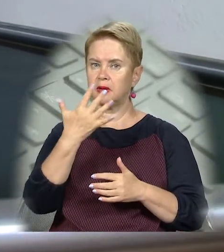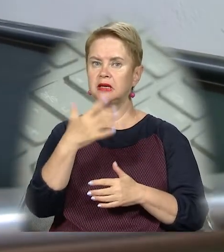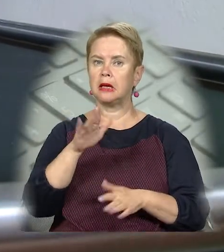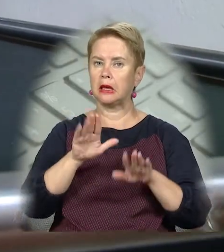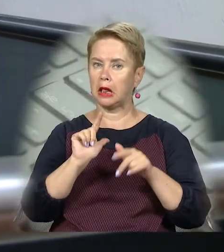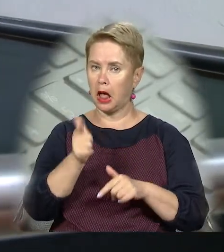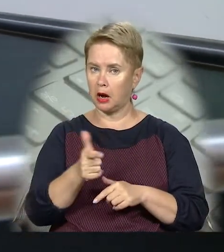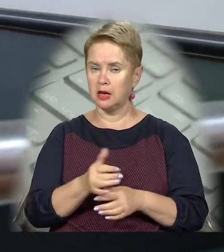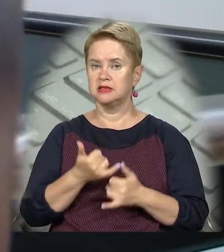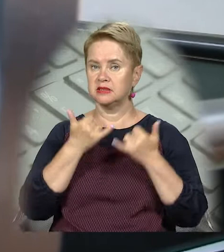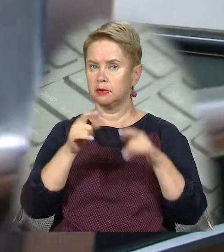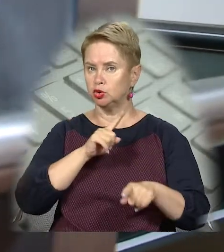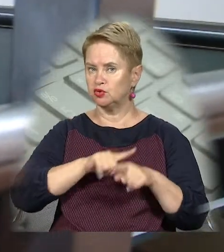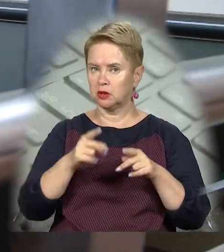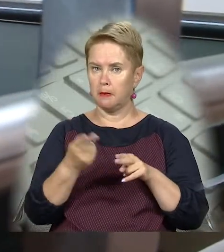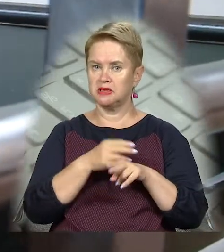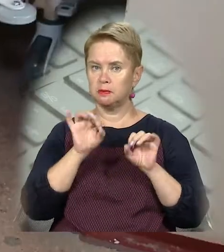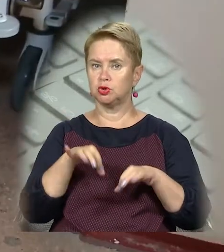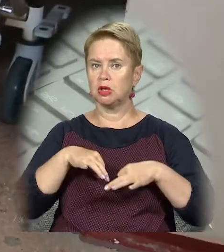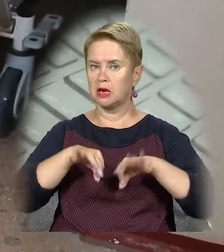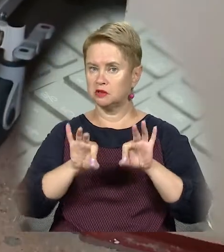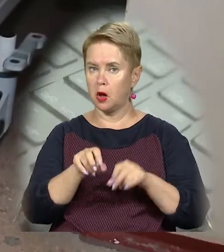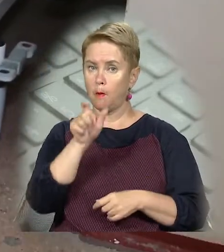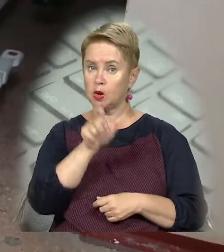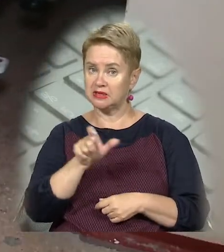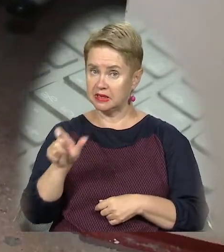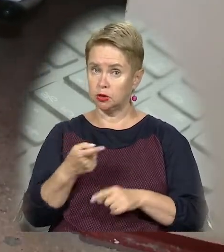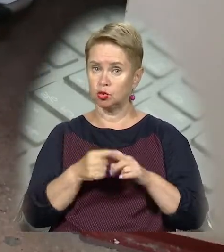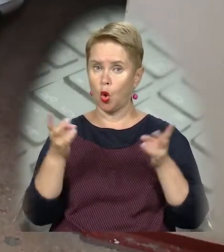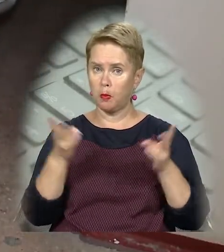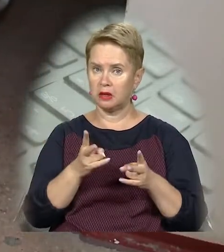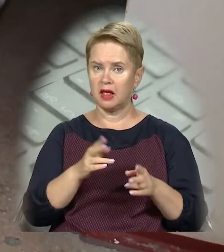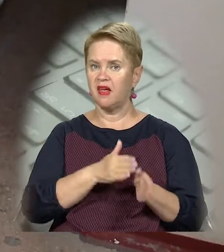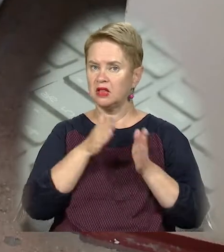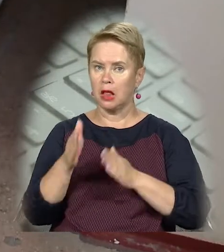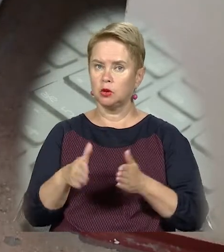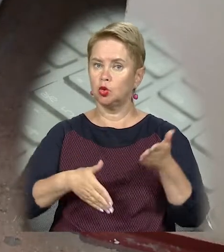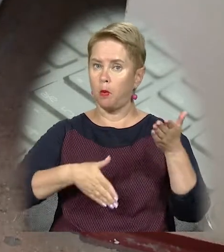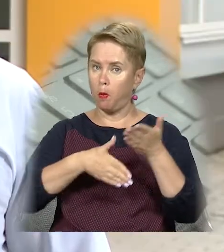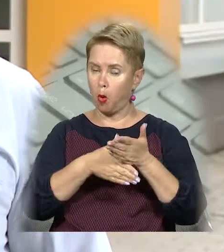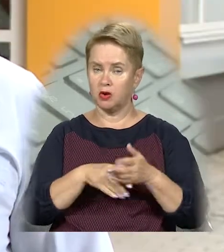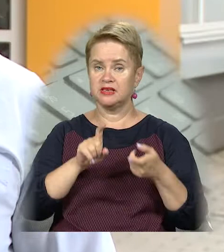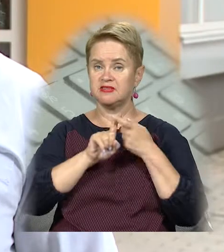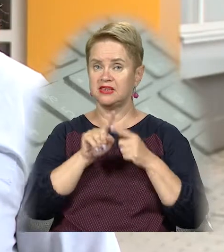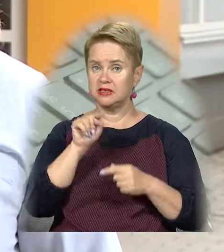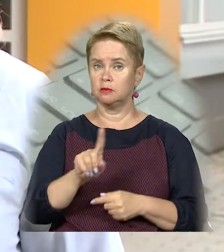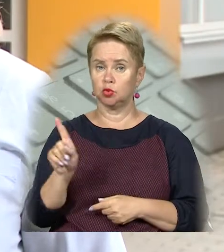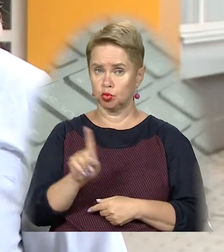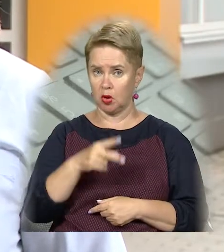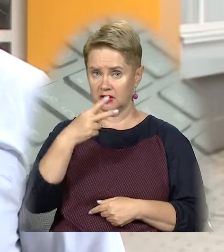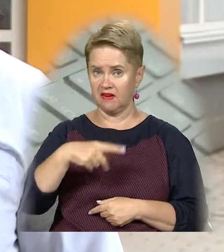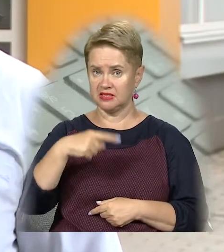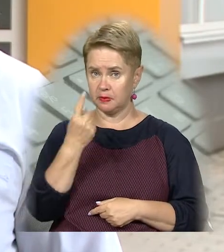кілограмів і забезпечує швидке та безпечне транспортування пацієнтів, що потребують невідкладної допомоги. В зв'язі з тим, що